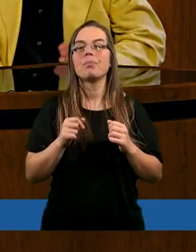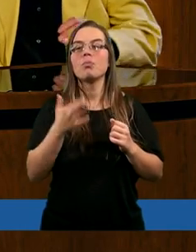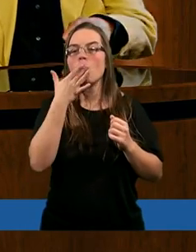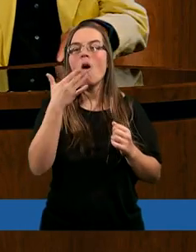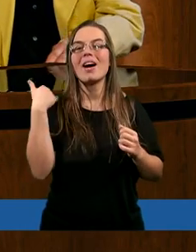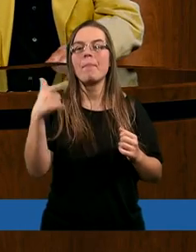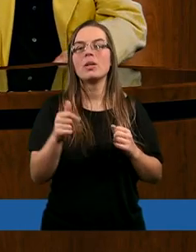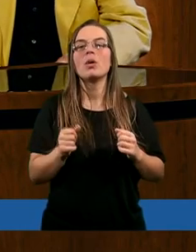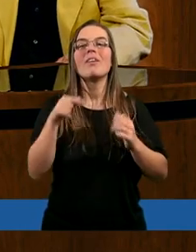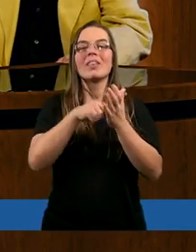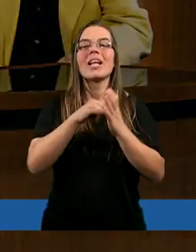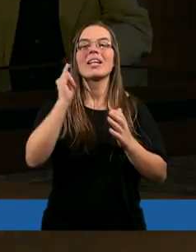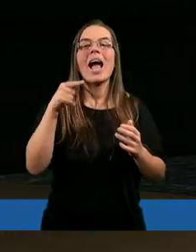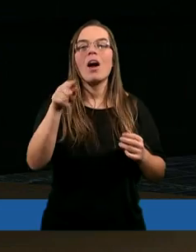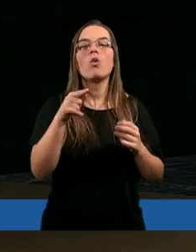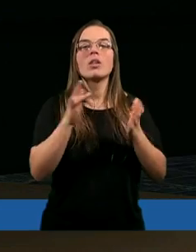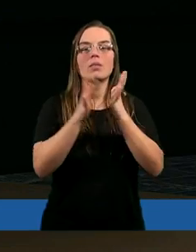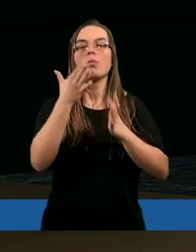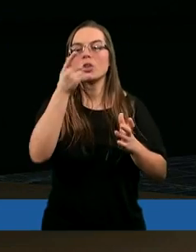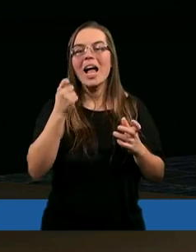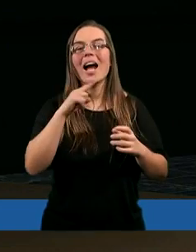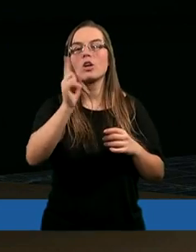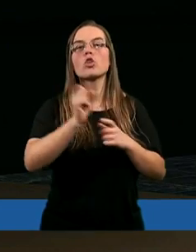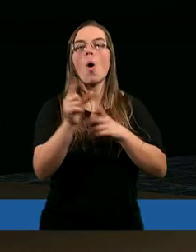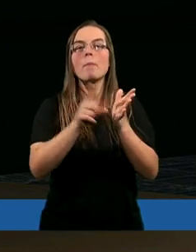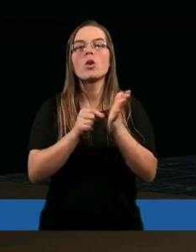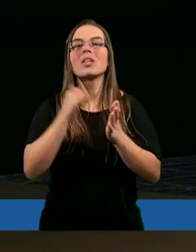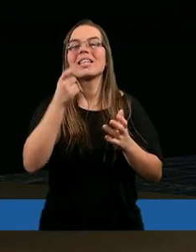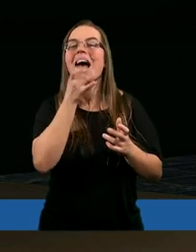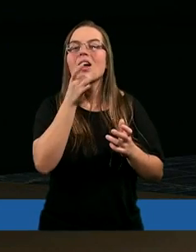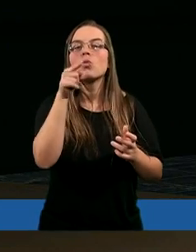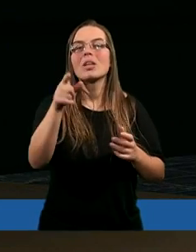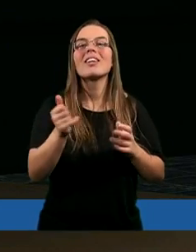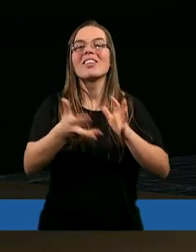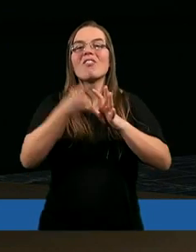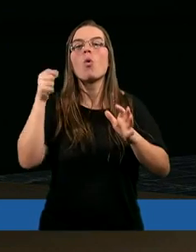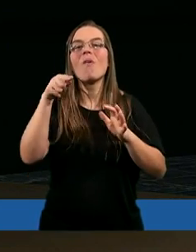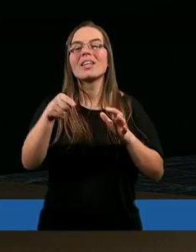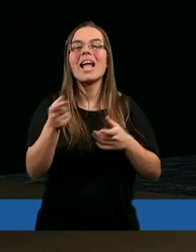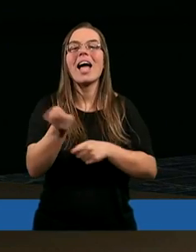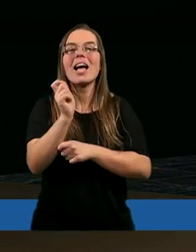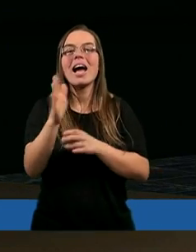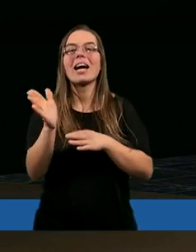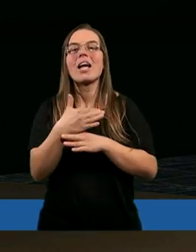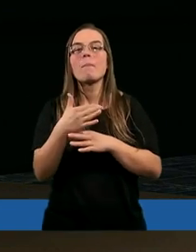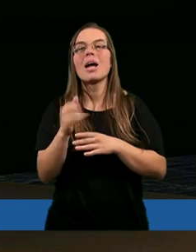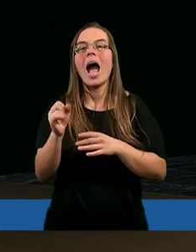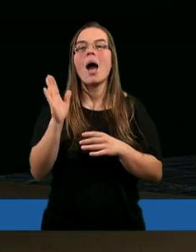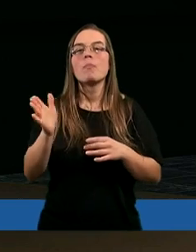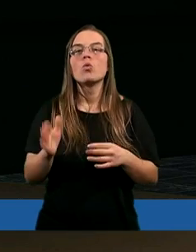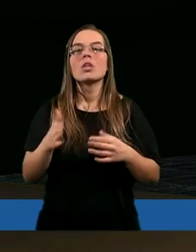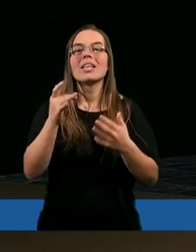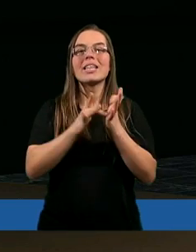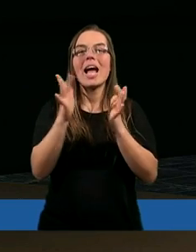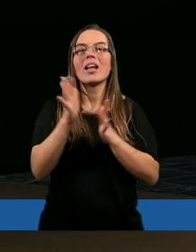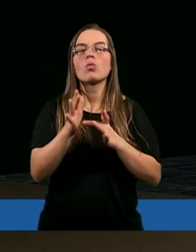Fantastyczna historia. Wtedy jak rzekł do Piotra, żeby zarzucił te sieci i oni wyłowili te ryby, a później